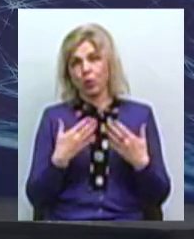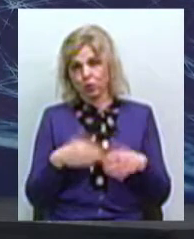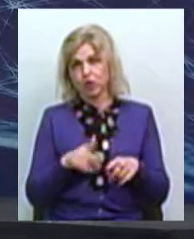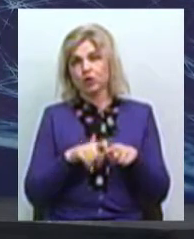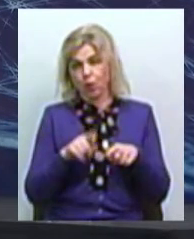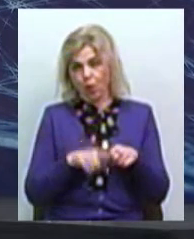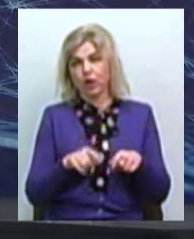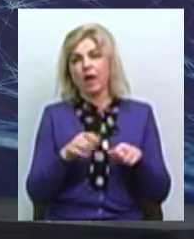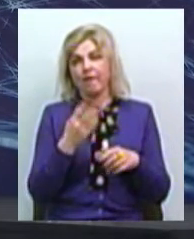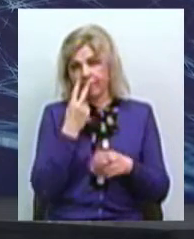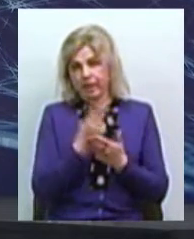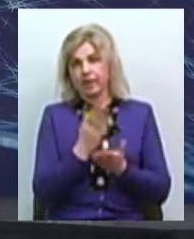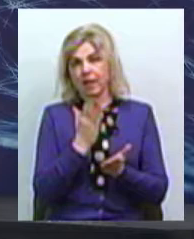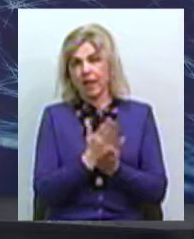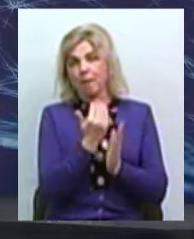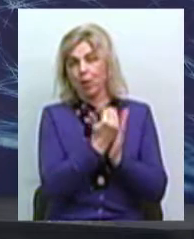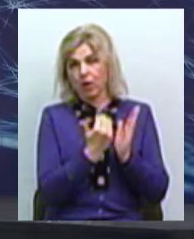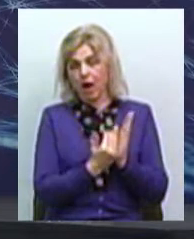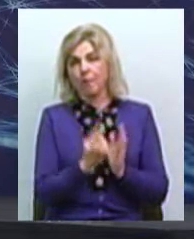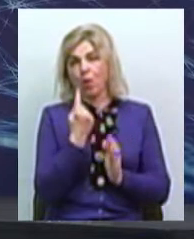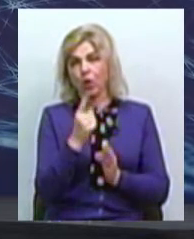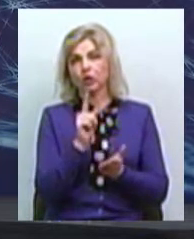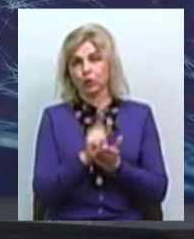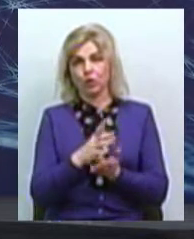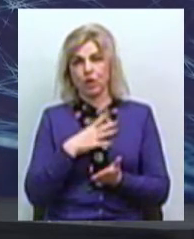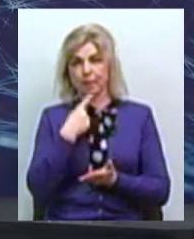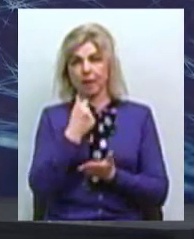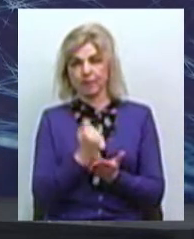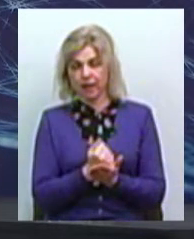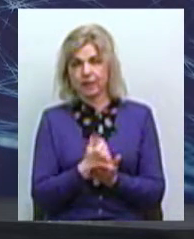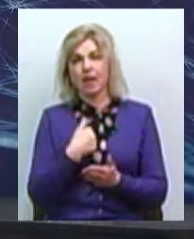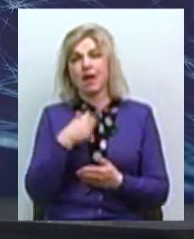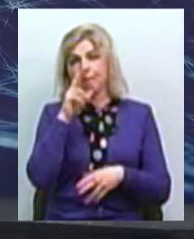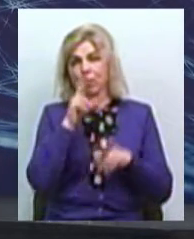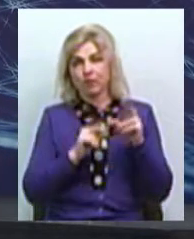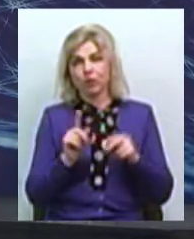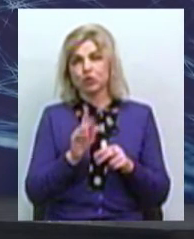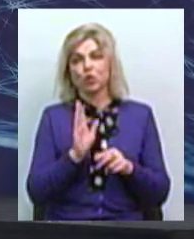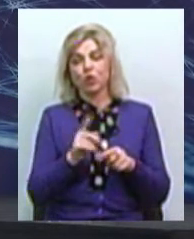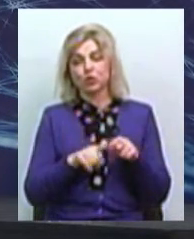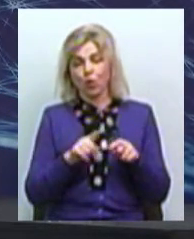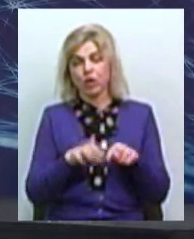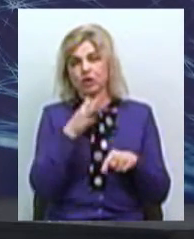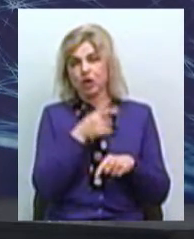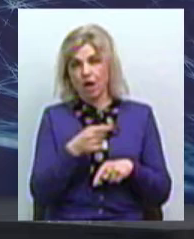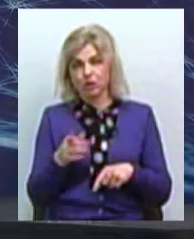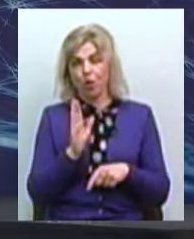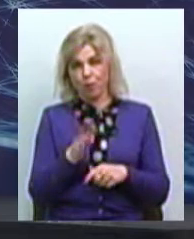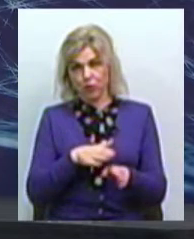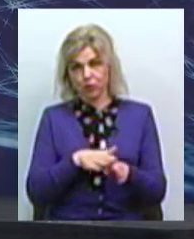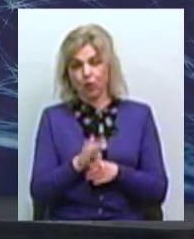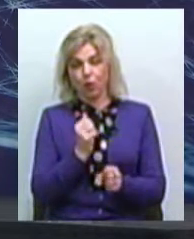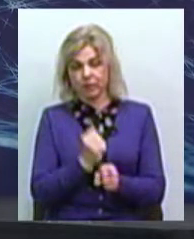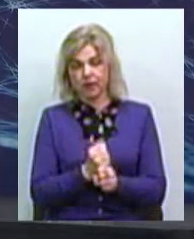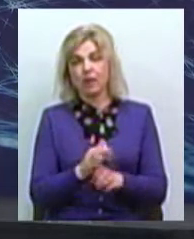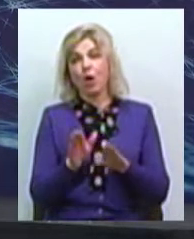адже ми бачимо, що вже є програми, одна з них має бути прийнята, я сподіваюся, що вже найближчим часом це буде зроблено. І